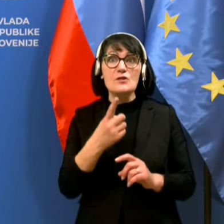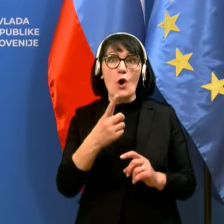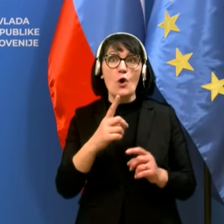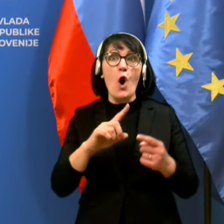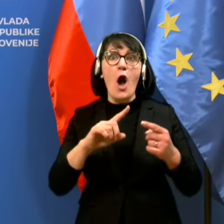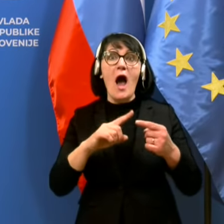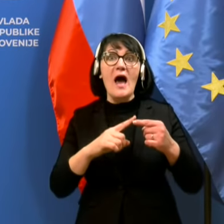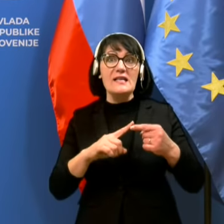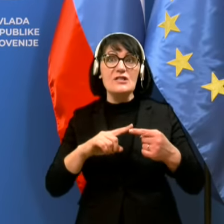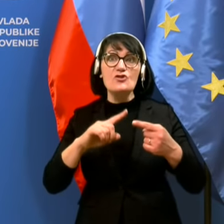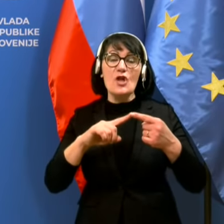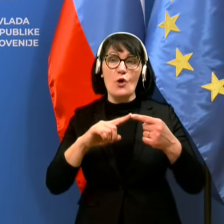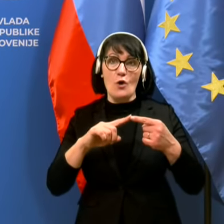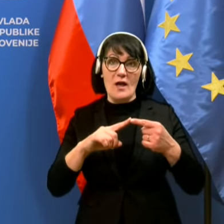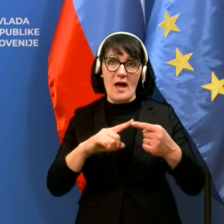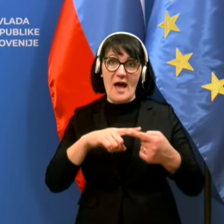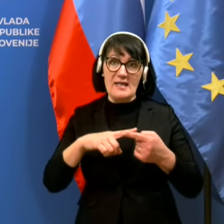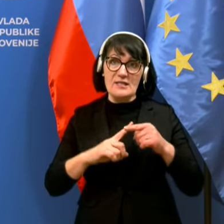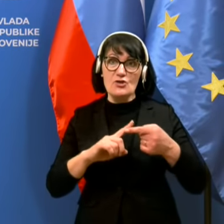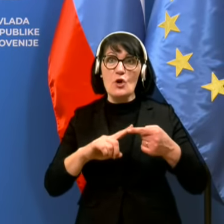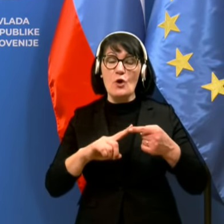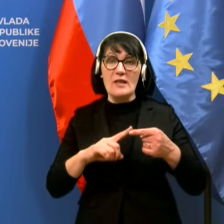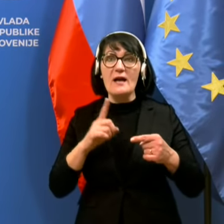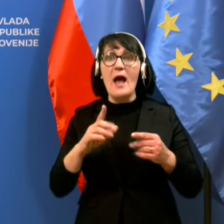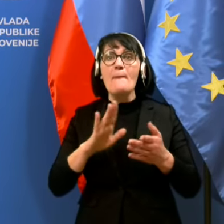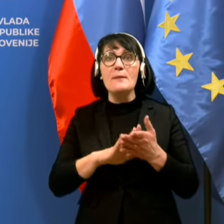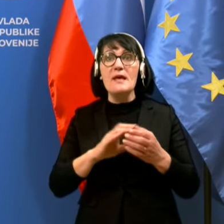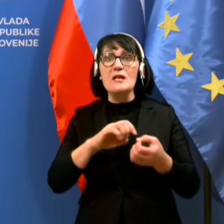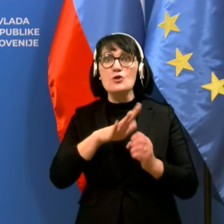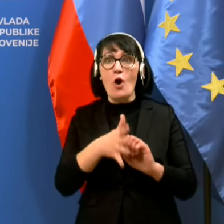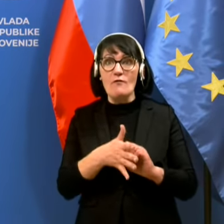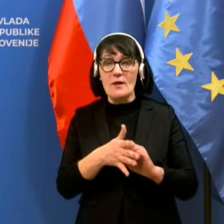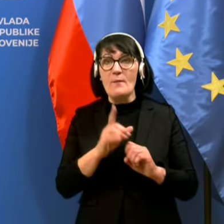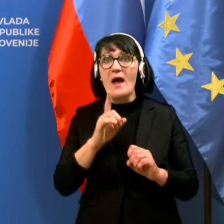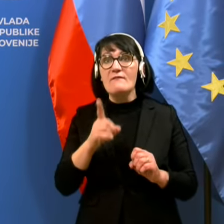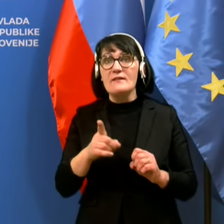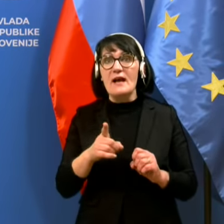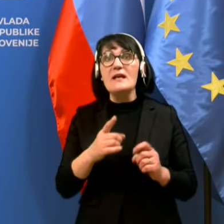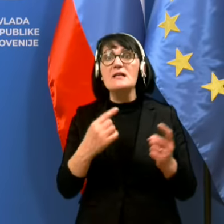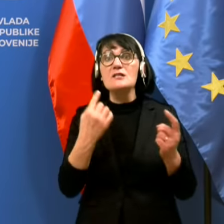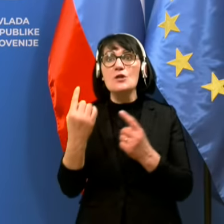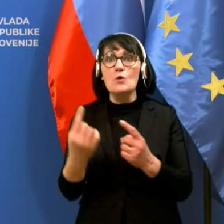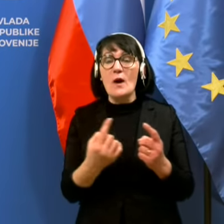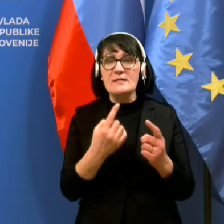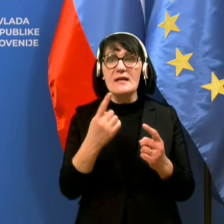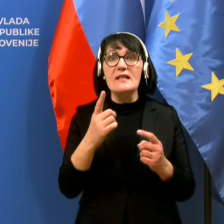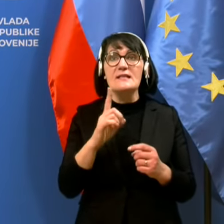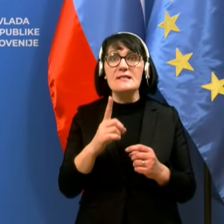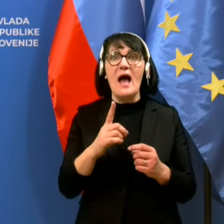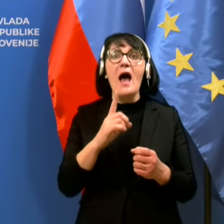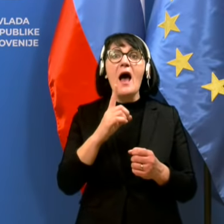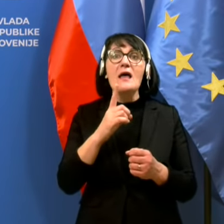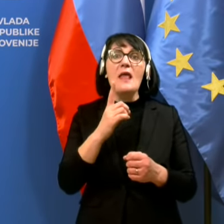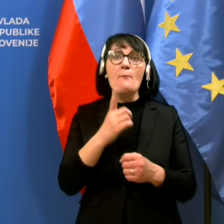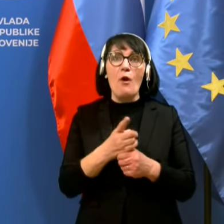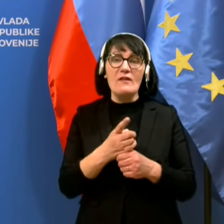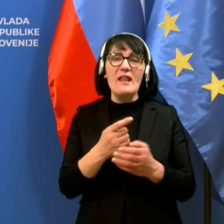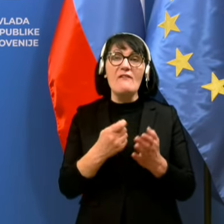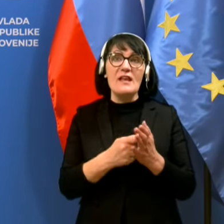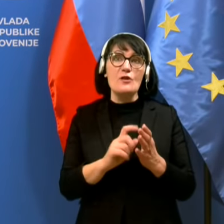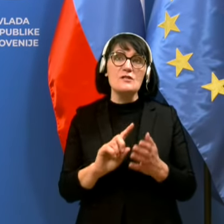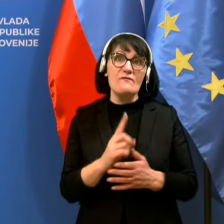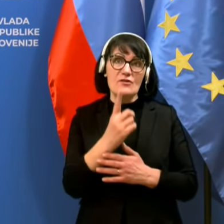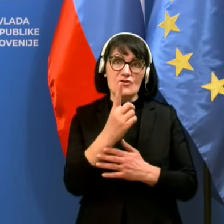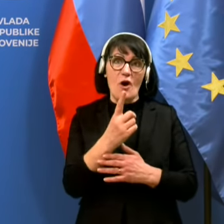kontakt primira s COVID-om. Zato, ker ravno v takšnih situacijah je tista pozitivna, napovedna vrednost višja. Vsekakor pa pričakujem,